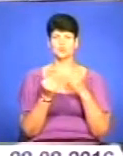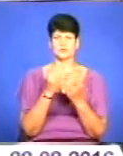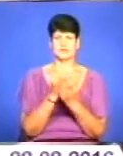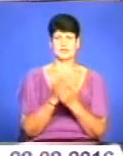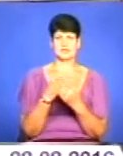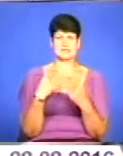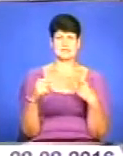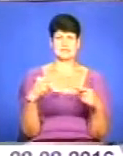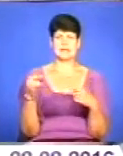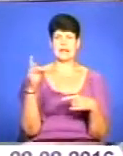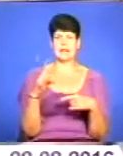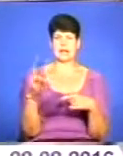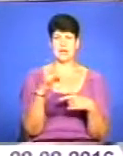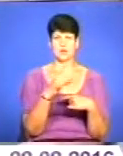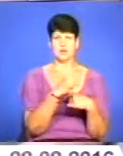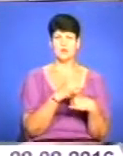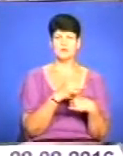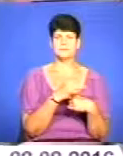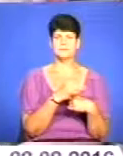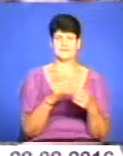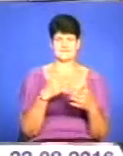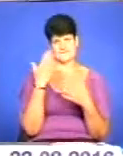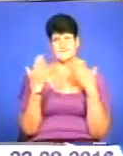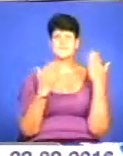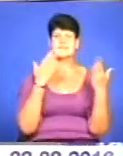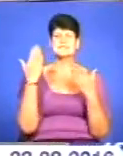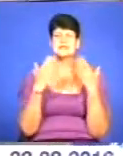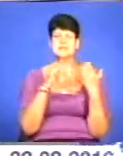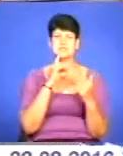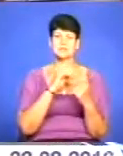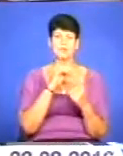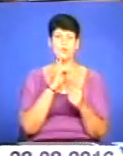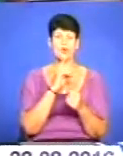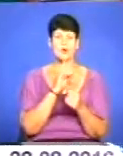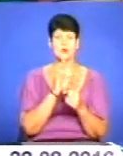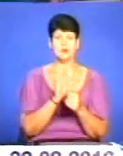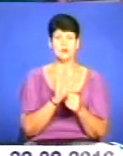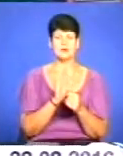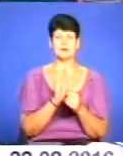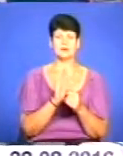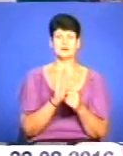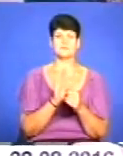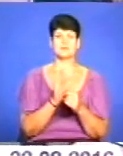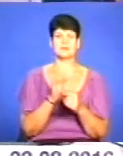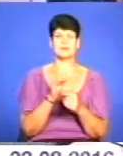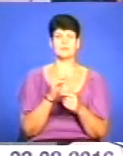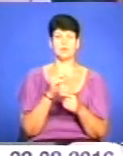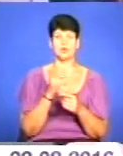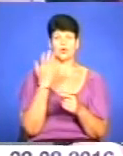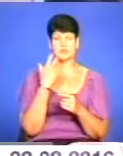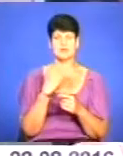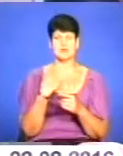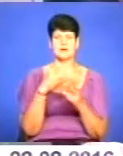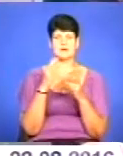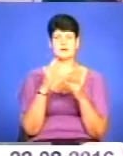усіх районів. І веселіше. Поки інвалідом не став, я працював будівельнику.